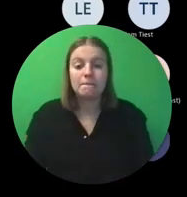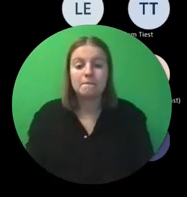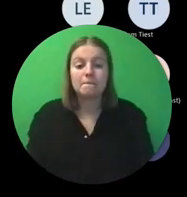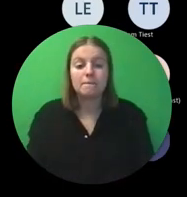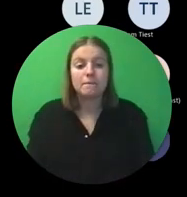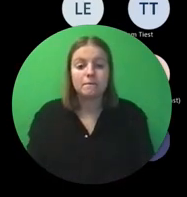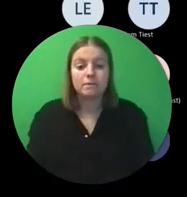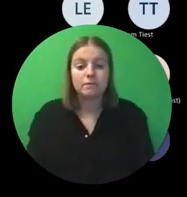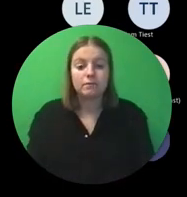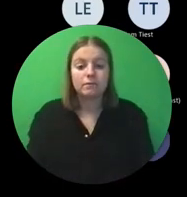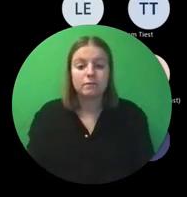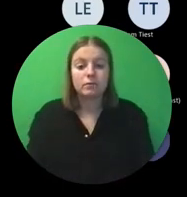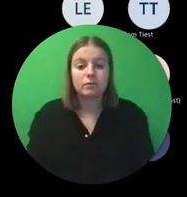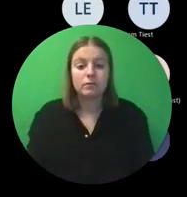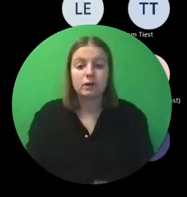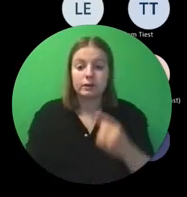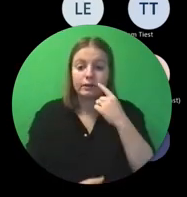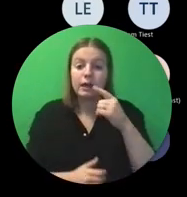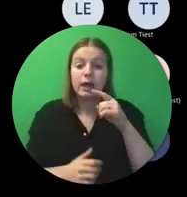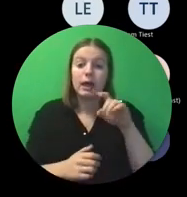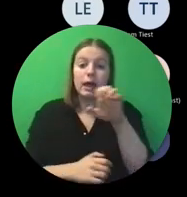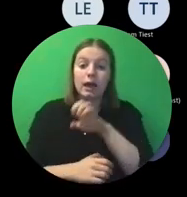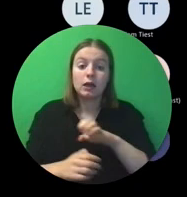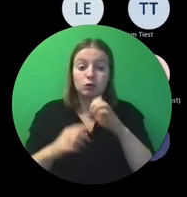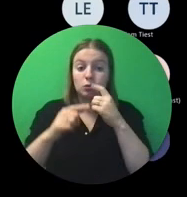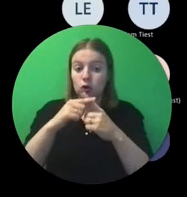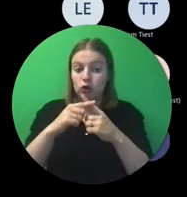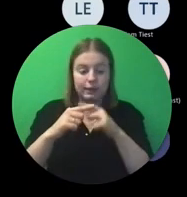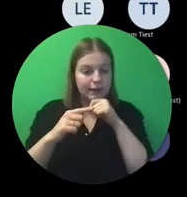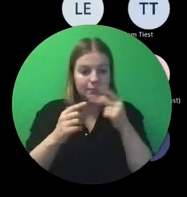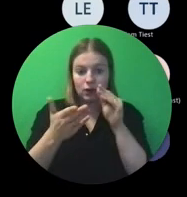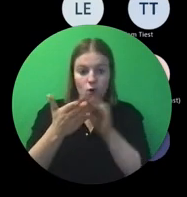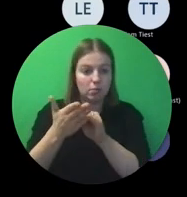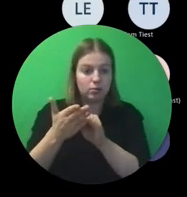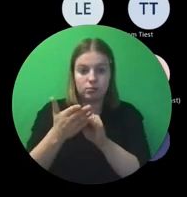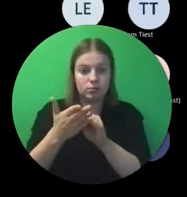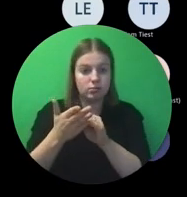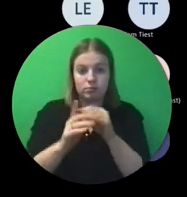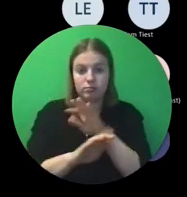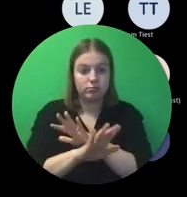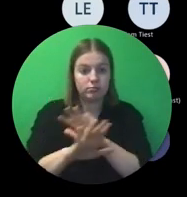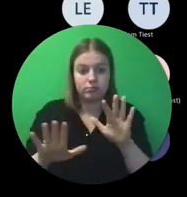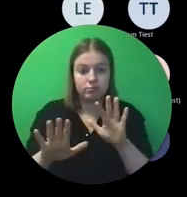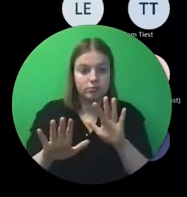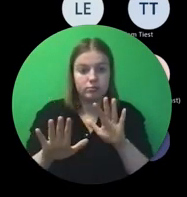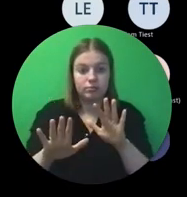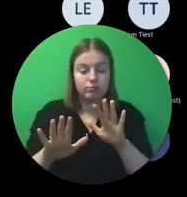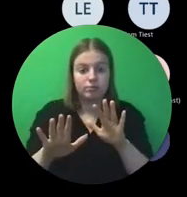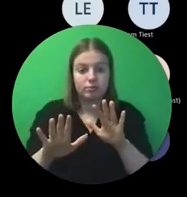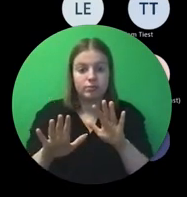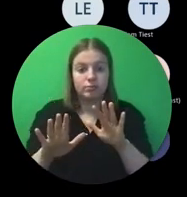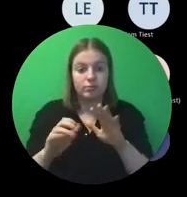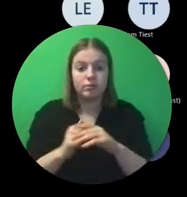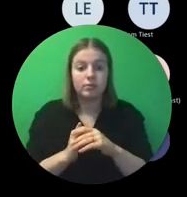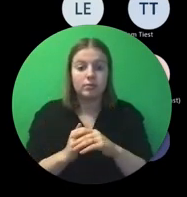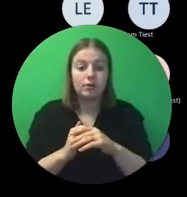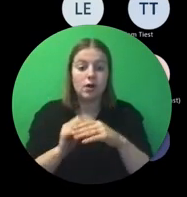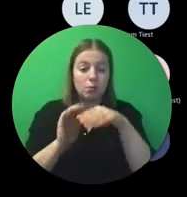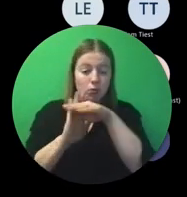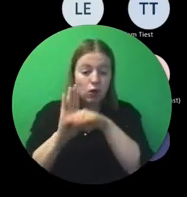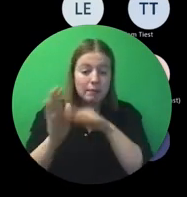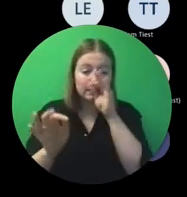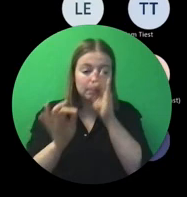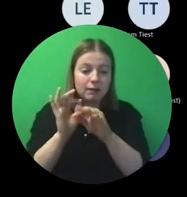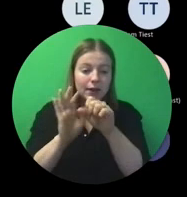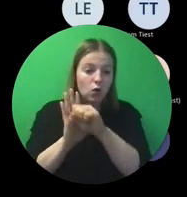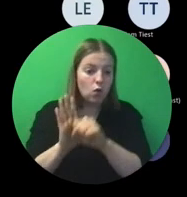Het valt dus op, Erasmus Plus staat er niet meer tussen. De programma's specifieke logo's,